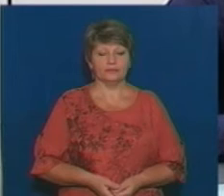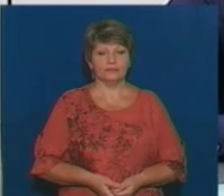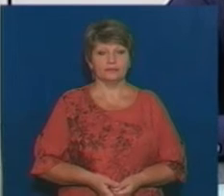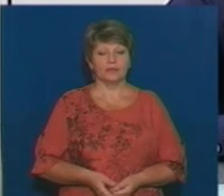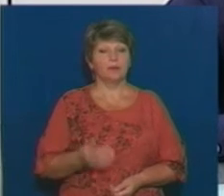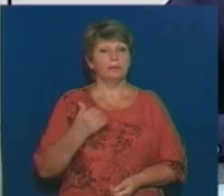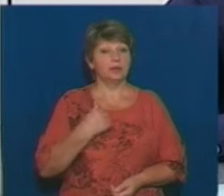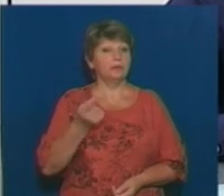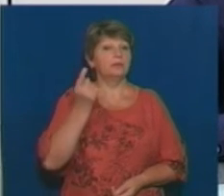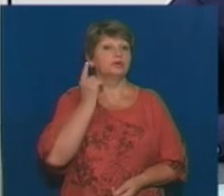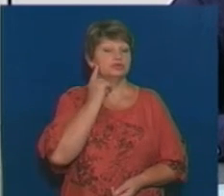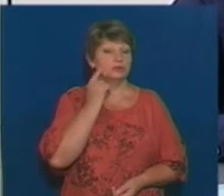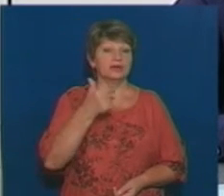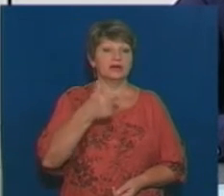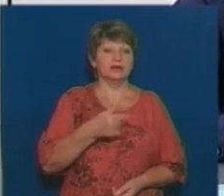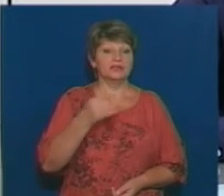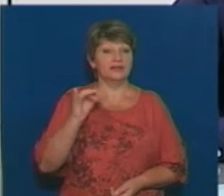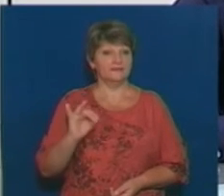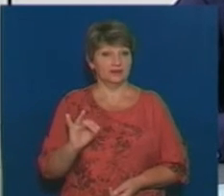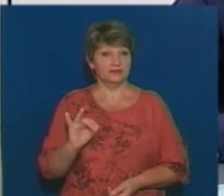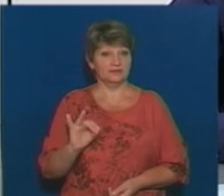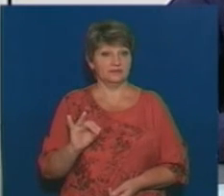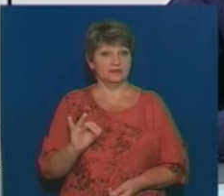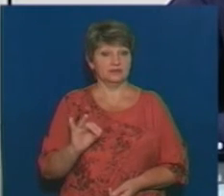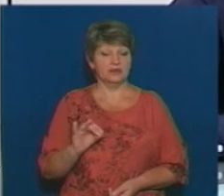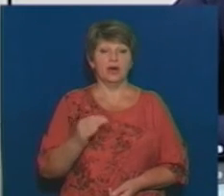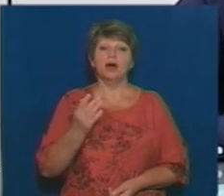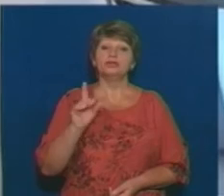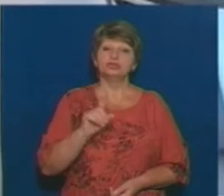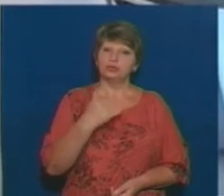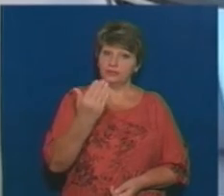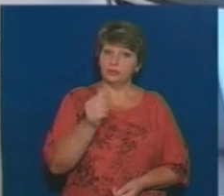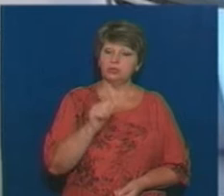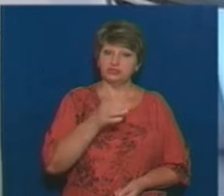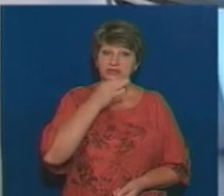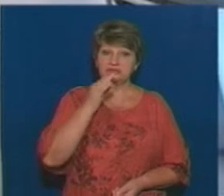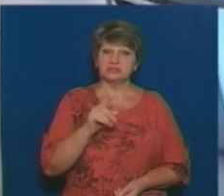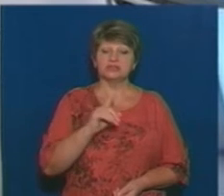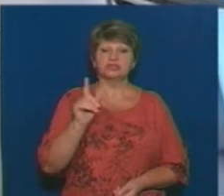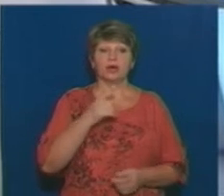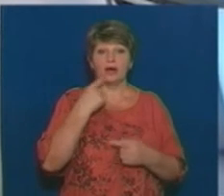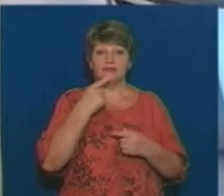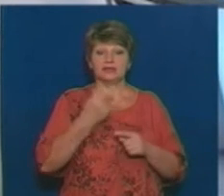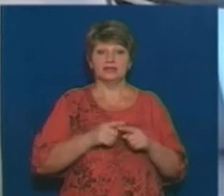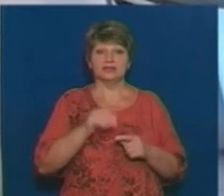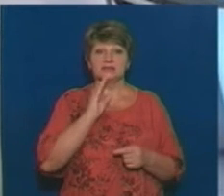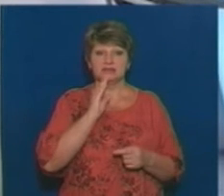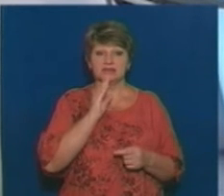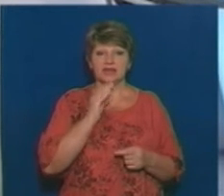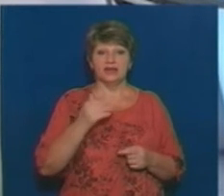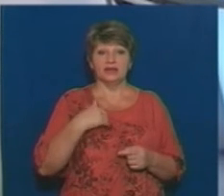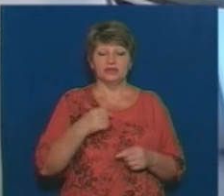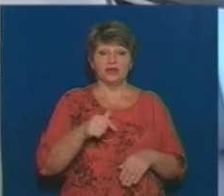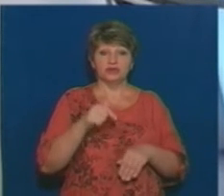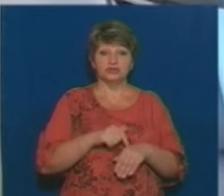Отже, ми почули Галину Іванівну, Артура, можливо, можете щось прокоментувати з того, що вона звучила? Насправді, я тут трохи відчуваю